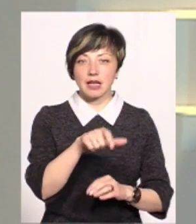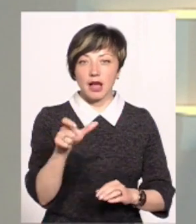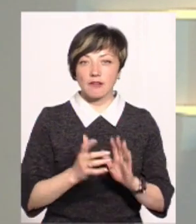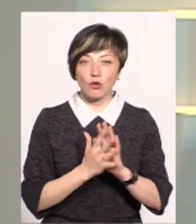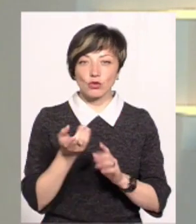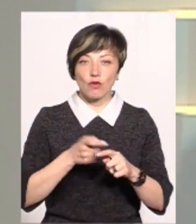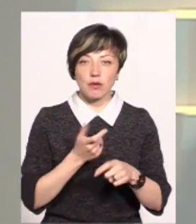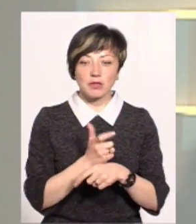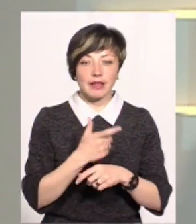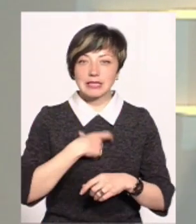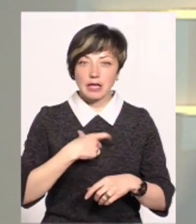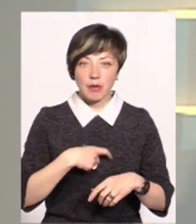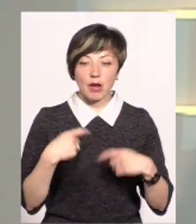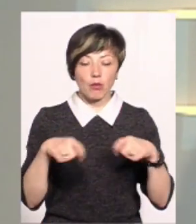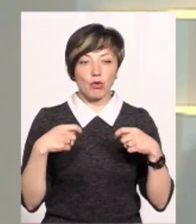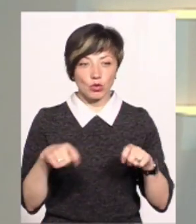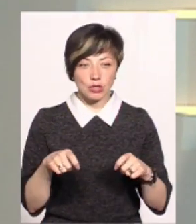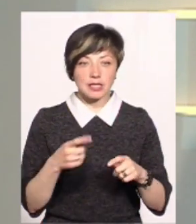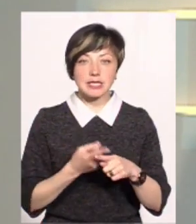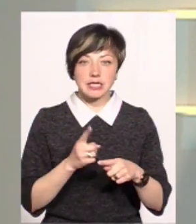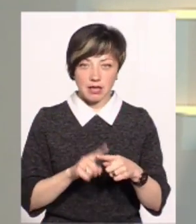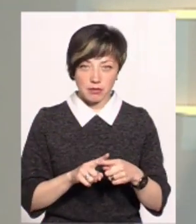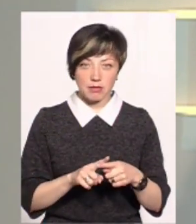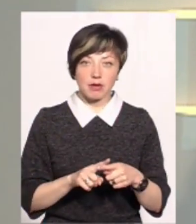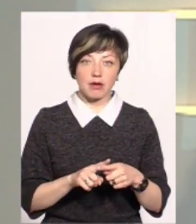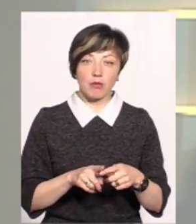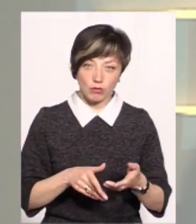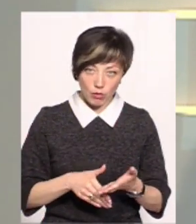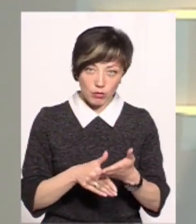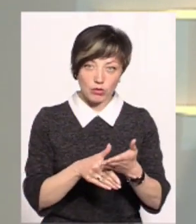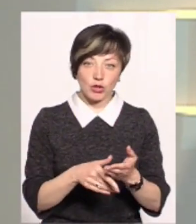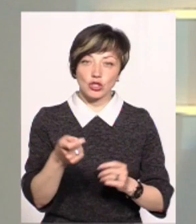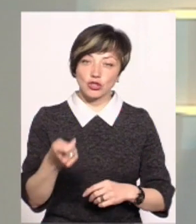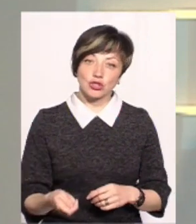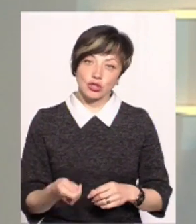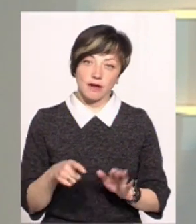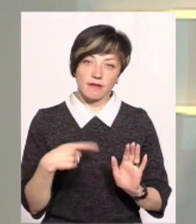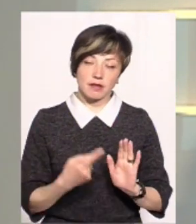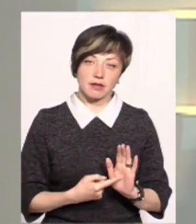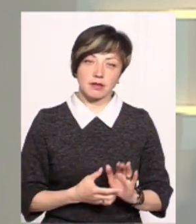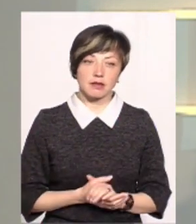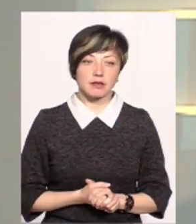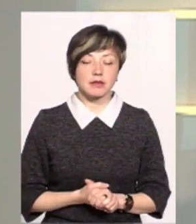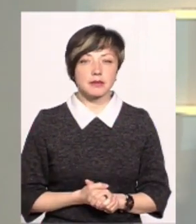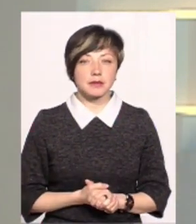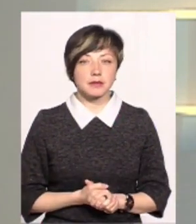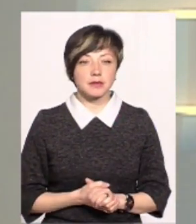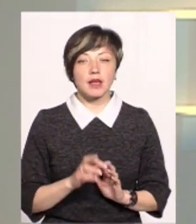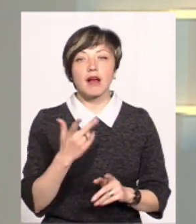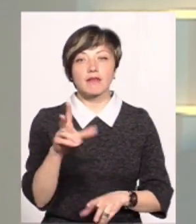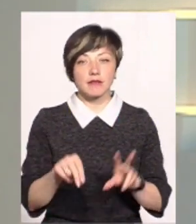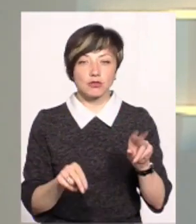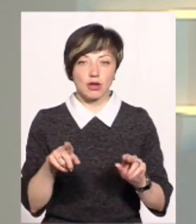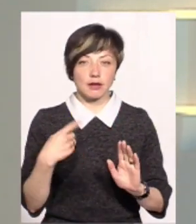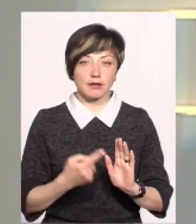більше вирощували не для себе, а для продажу, от це спрацювало б на здешевлення самих овочів? Ви як